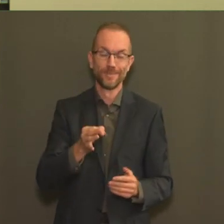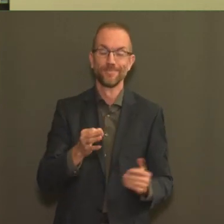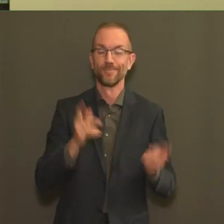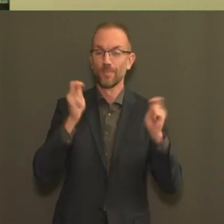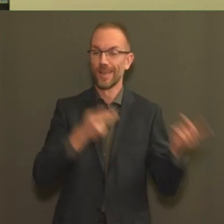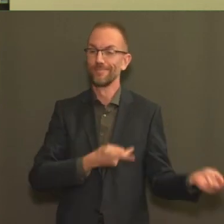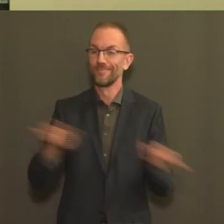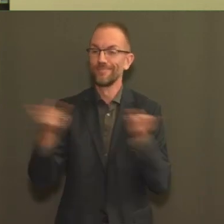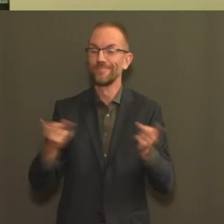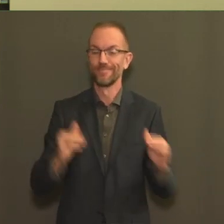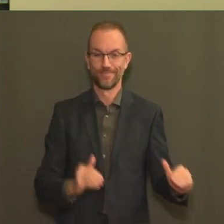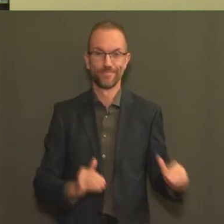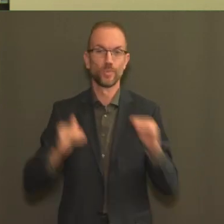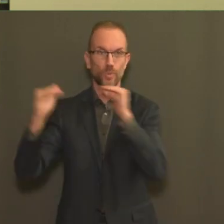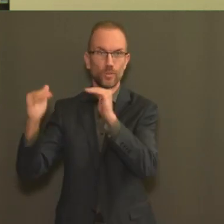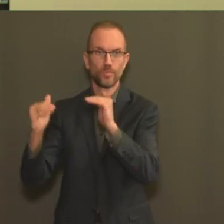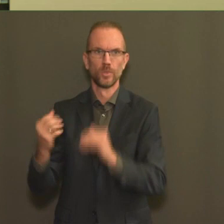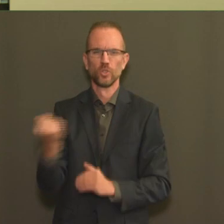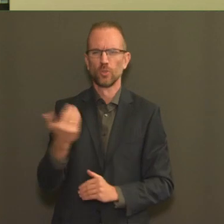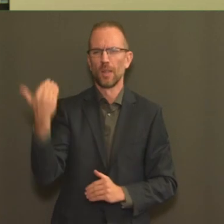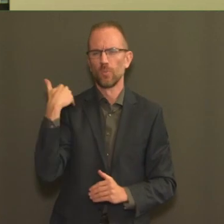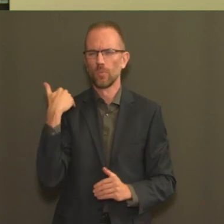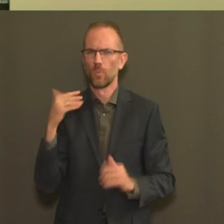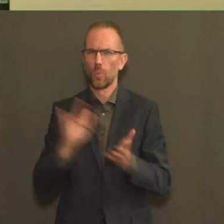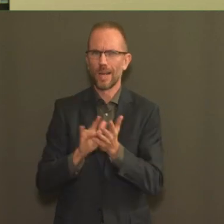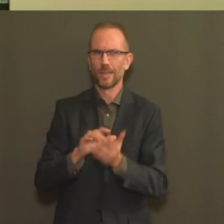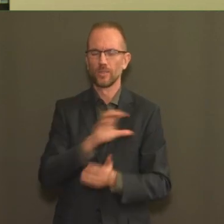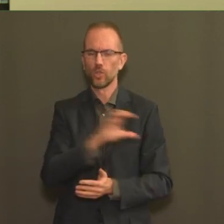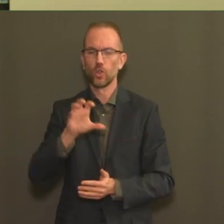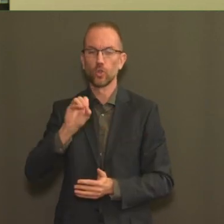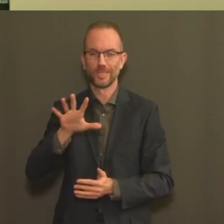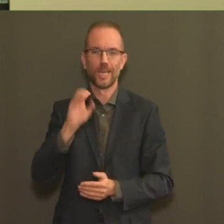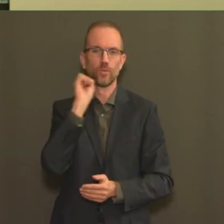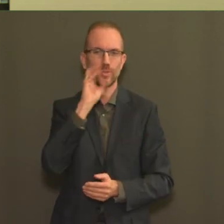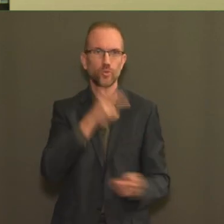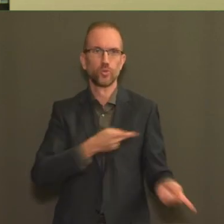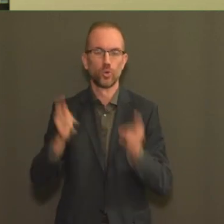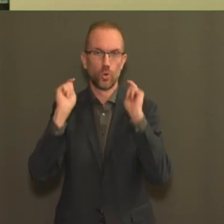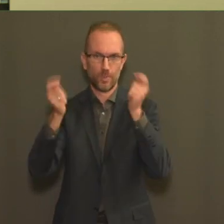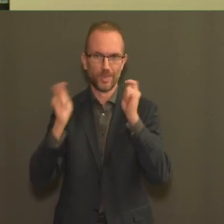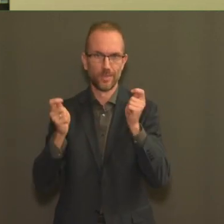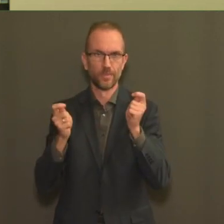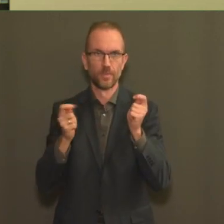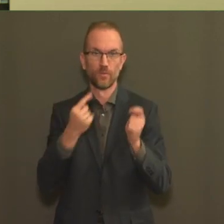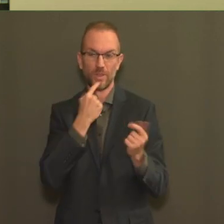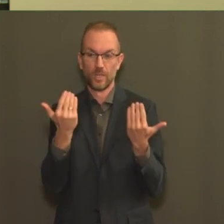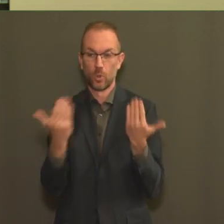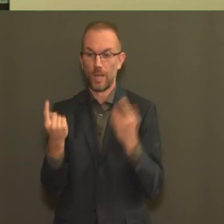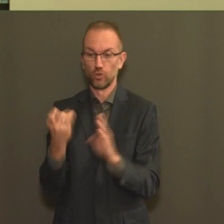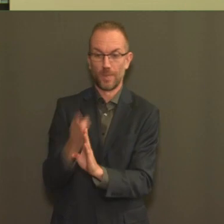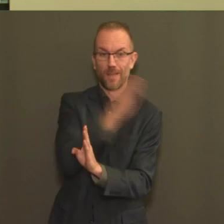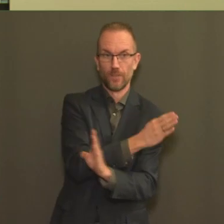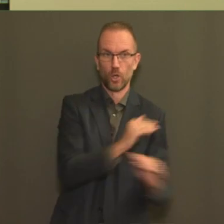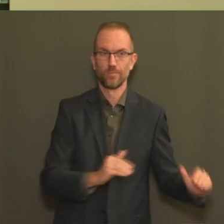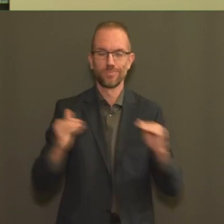La semaine dernière, y eu en moyenne 135 nouvelles hospitalisations par jour, ce qui fait 17% de plus que la semaine précédente.